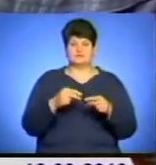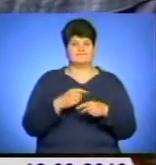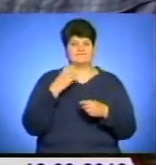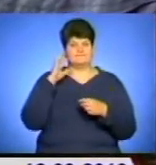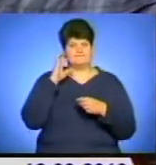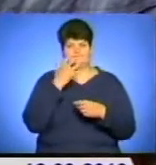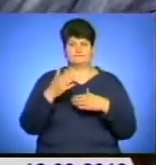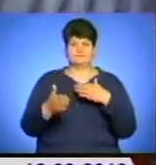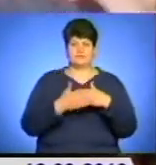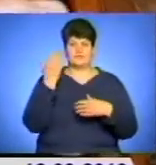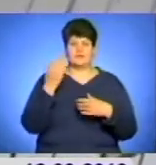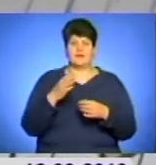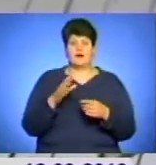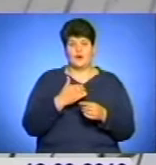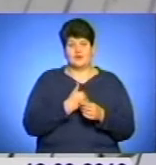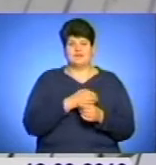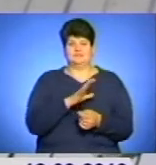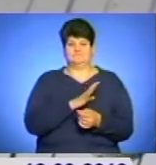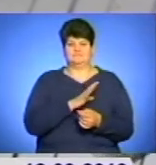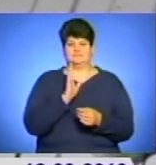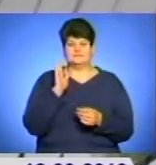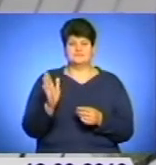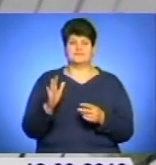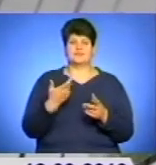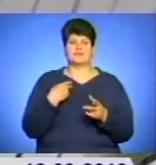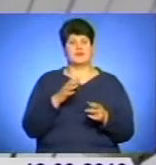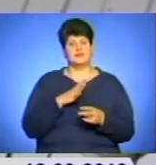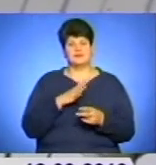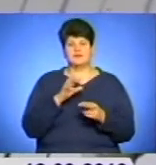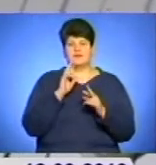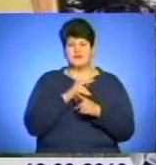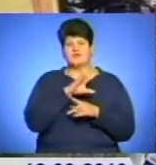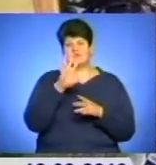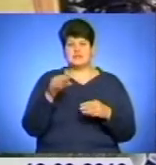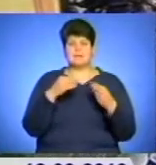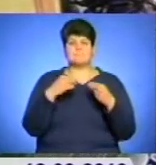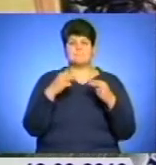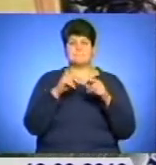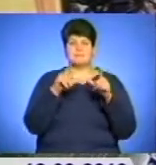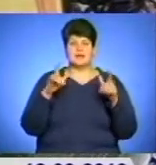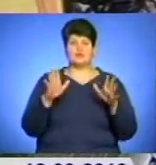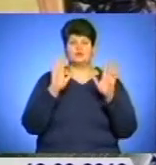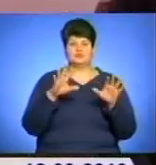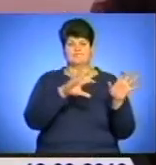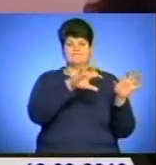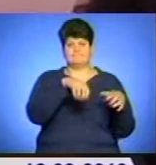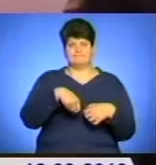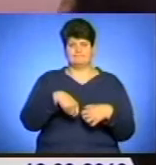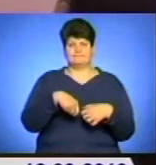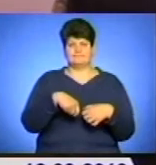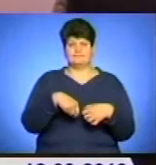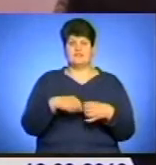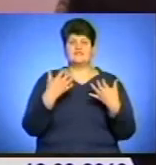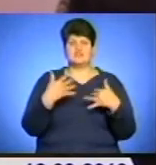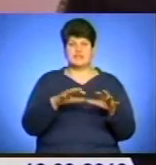торгілі дурманом виявилася примарною. Адже, згідно законодавства, усе майно здобути злочинним шляхом належить конфіскувати. Вилучений